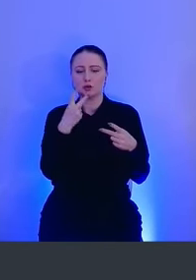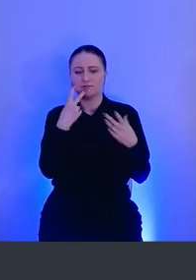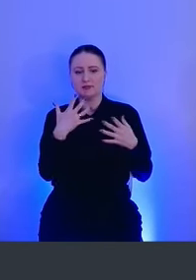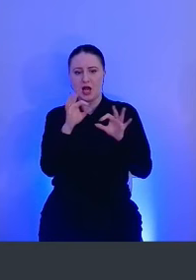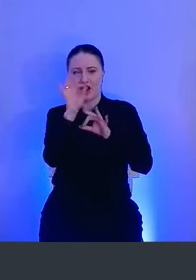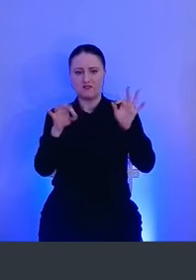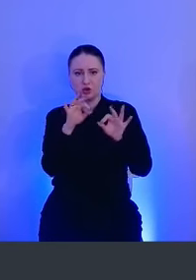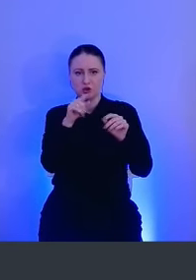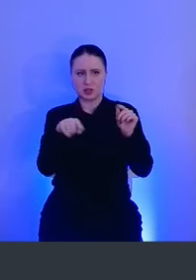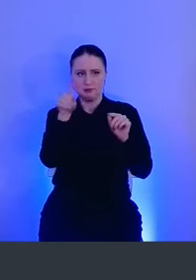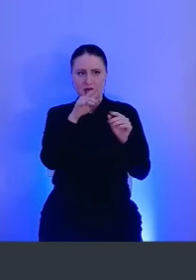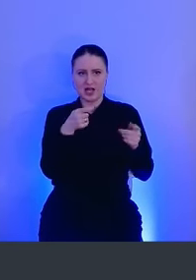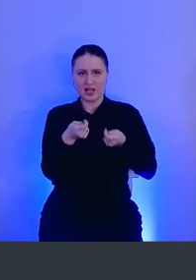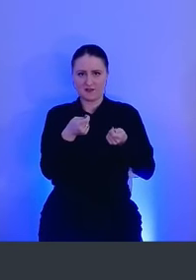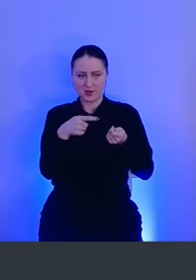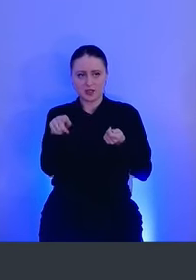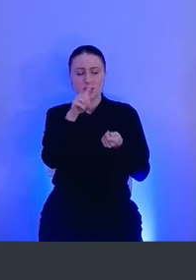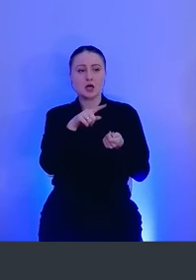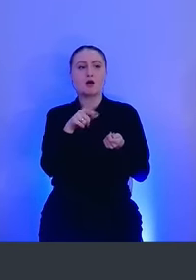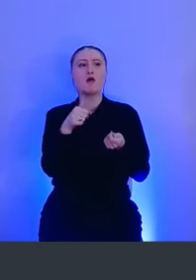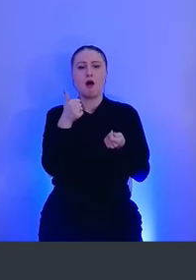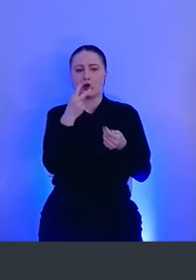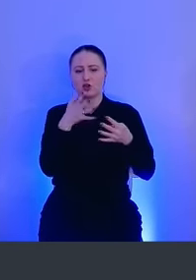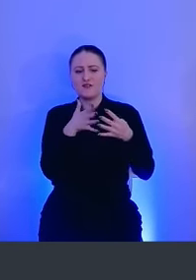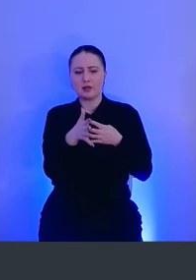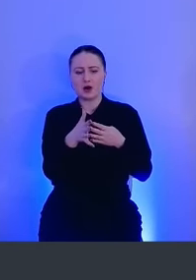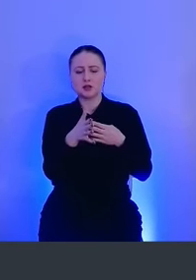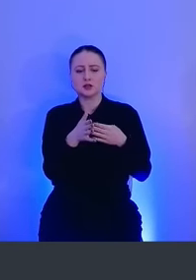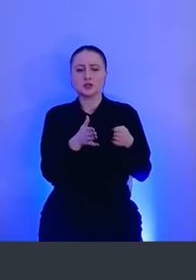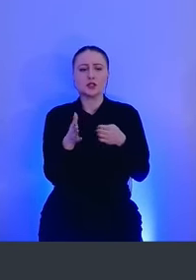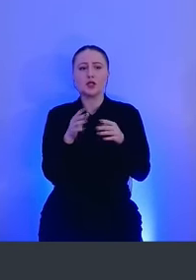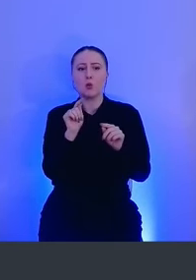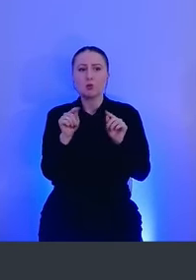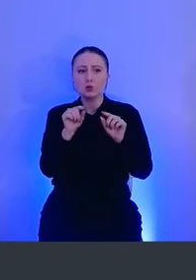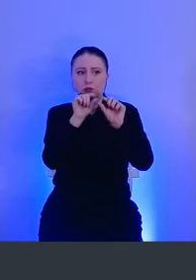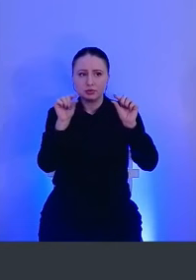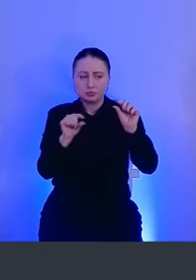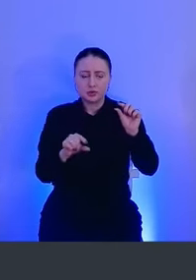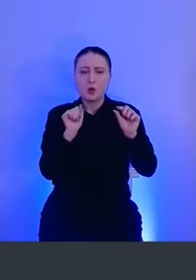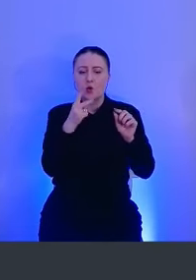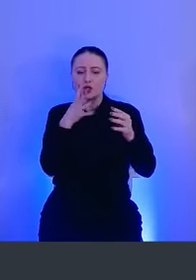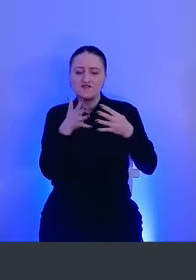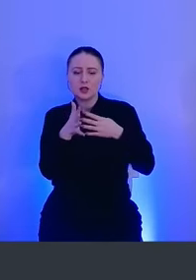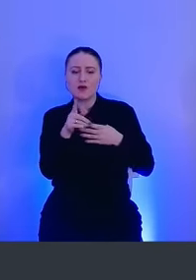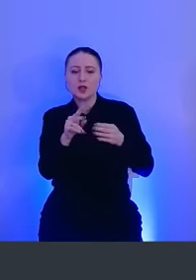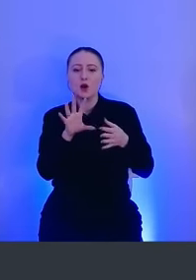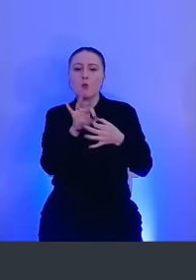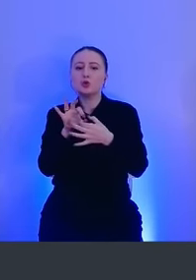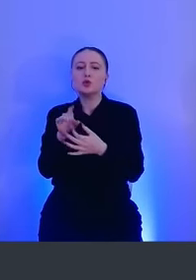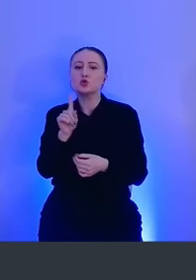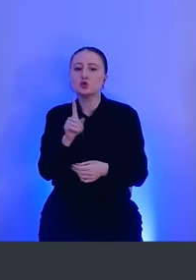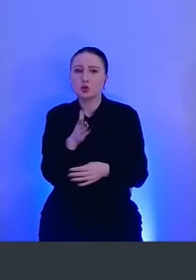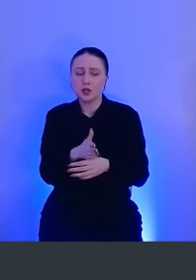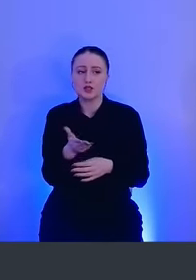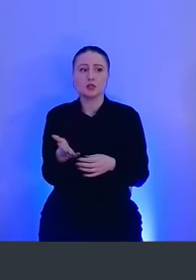интерфейсом. Она обладает хорошей фильтрацией путей. И можно фильтровать, на что вы подписываетесь, точно так же, как у ESLogger.